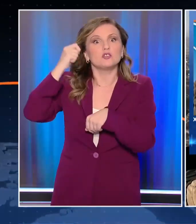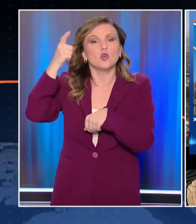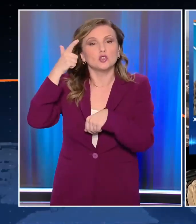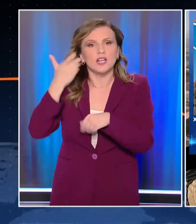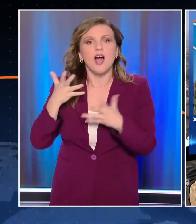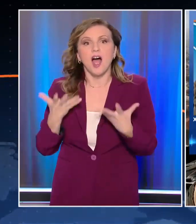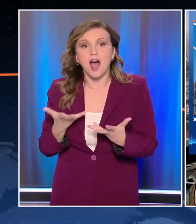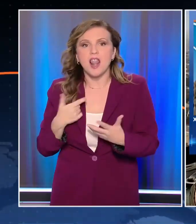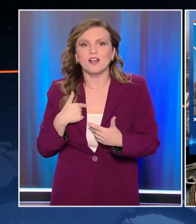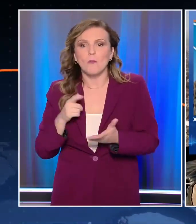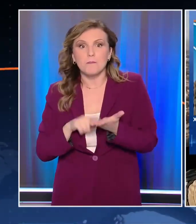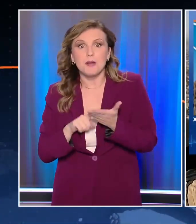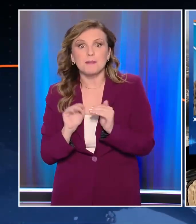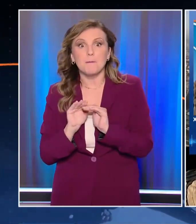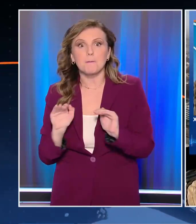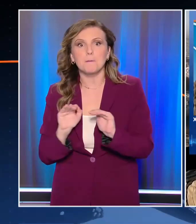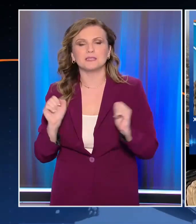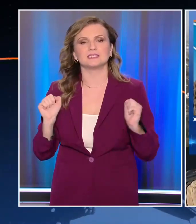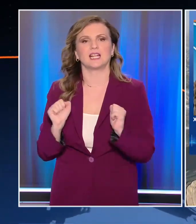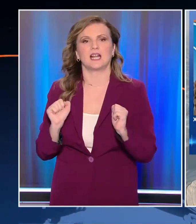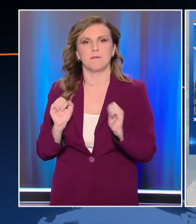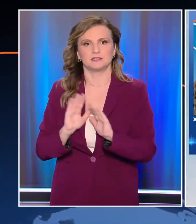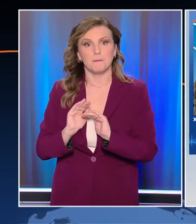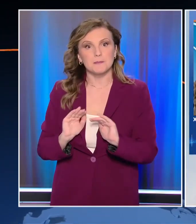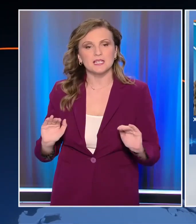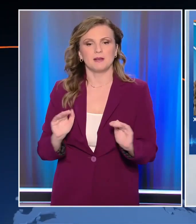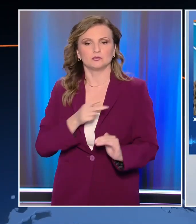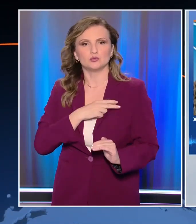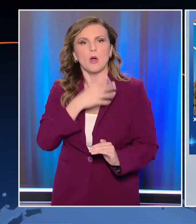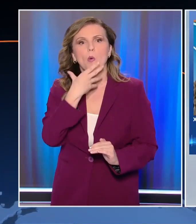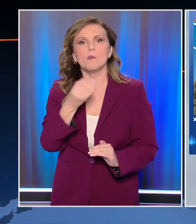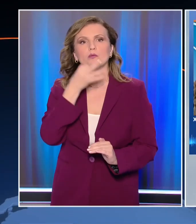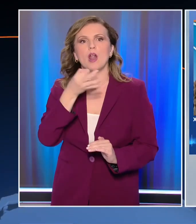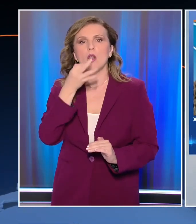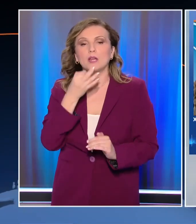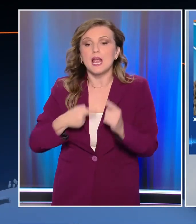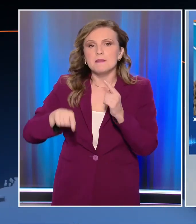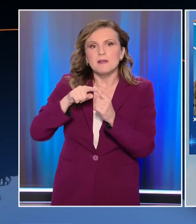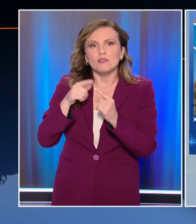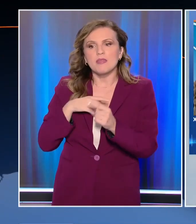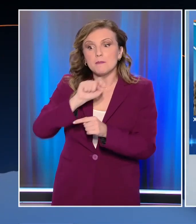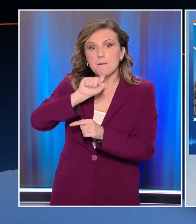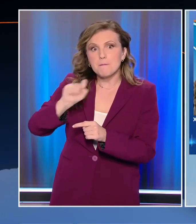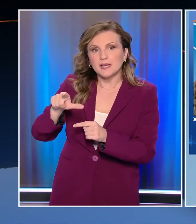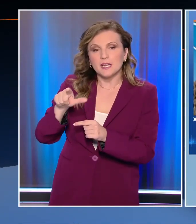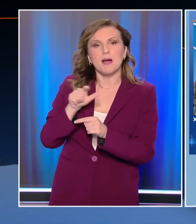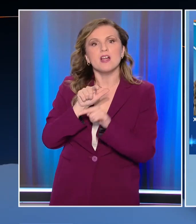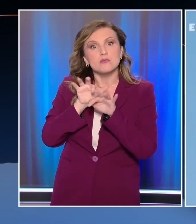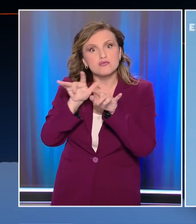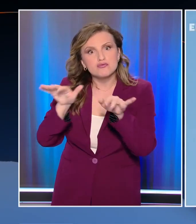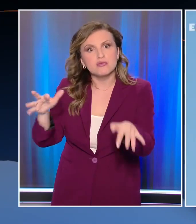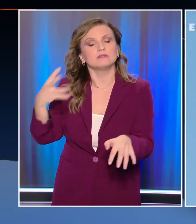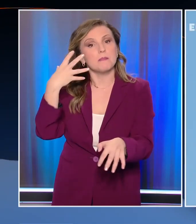Παρ' όλα αυτά προσπαθούμε να είμαστε όσο πιο ψύχρεμοι γίνεται, για να βγει και σωστά και όμορφα και το πιο σημαντικό από όλα να περαστεί αυτό που θέλουμε να